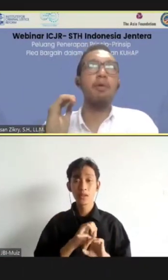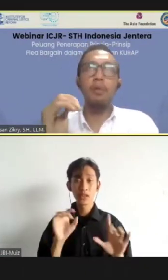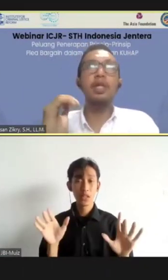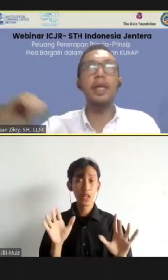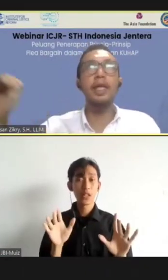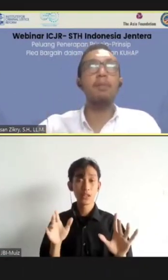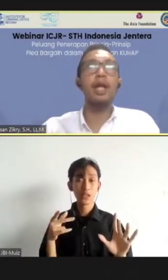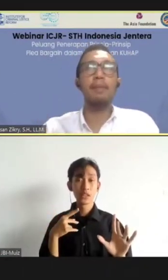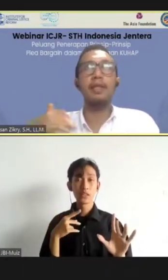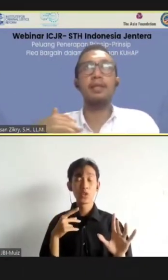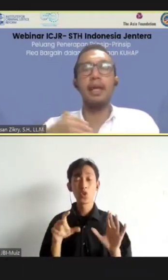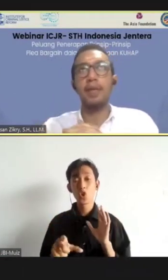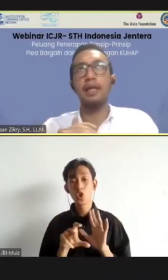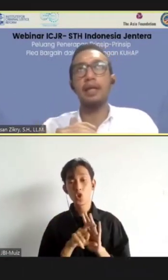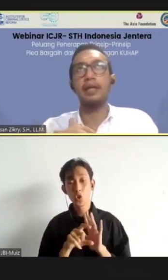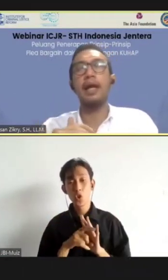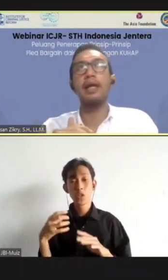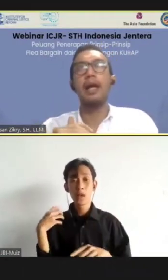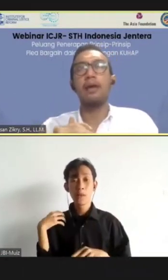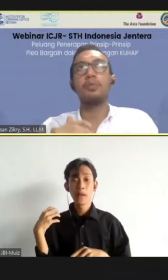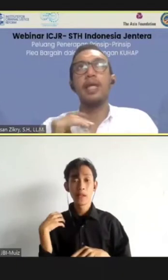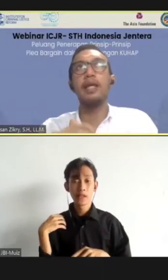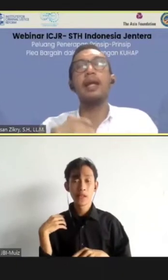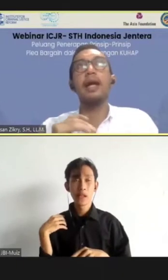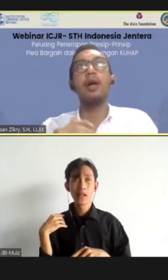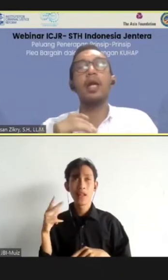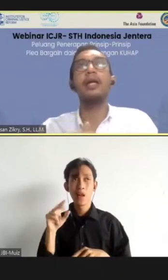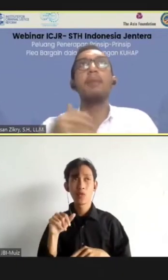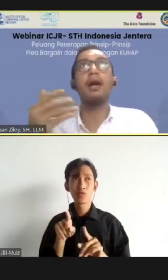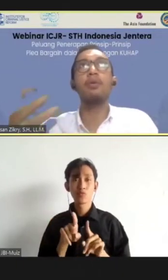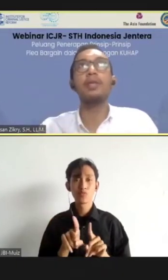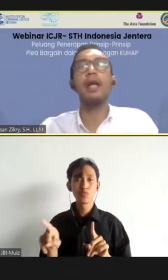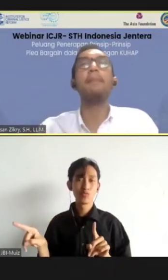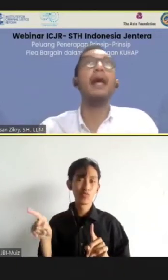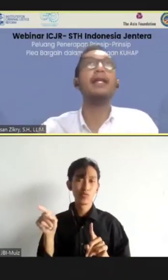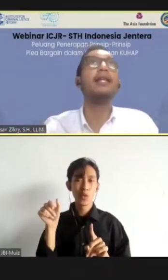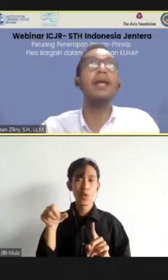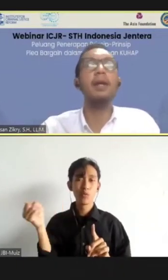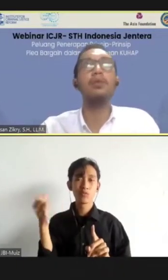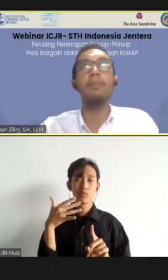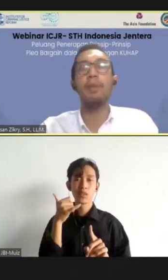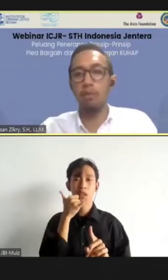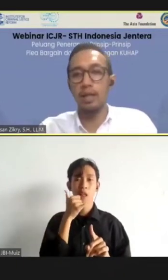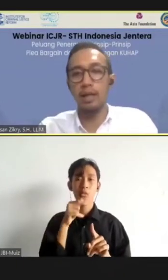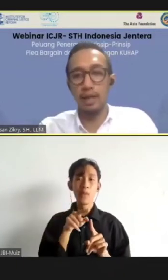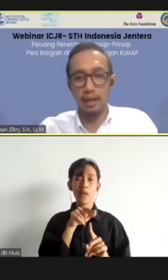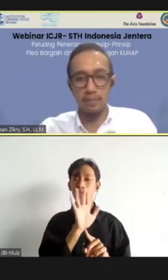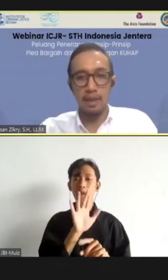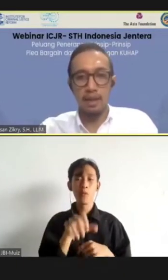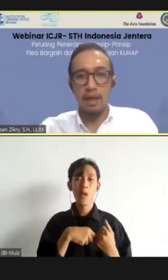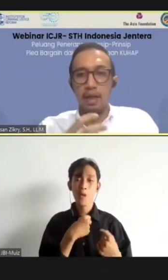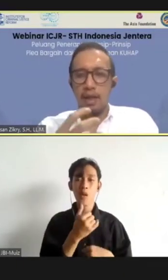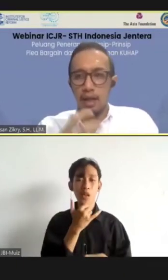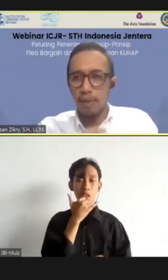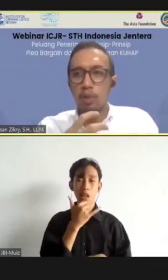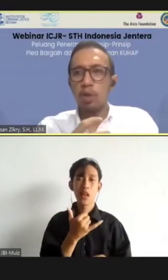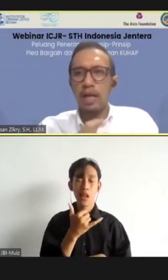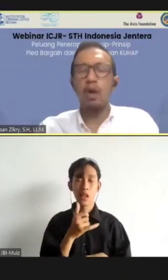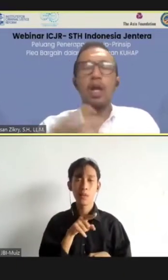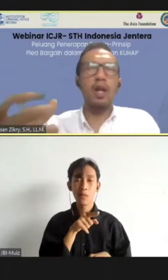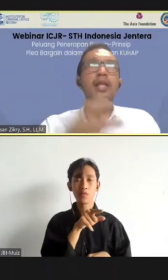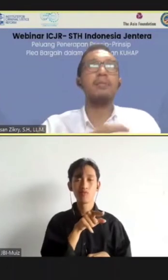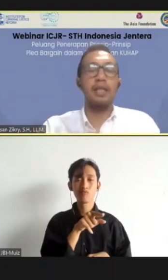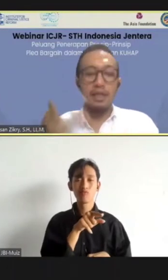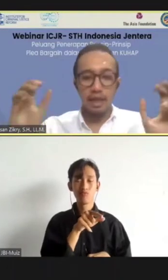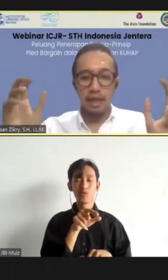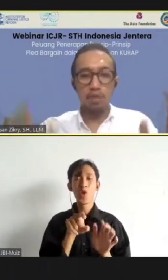kita, walaupun di Amerika boleh, tapi saya pikir kita harus menghindari ada orang yang mengaku bersalah, padahal dia tidak melakukan perbuatannya. Lebih buruk